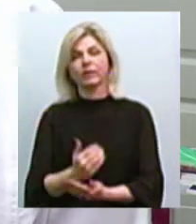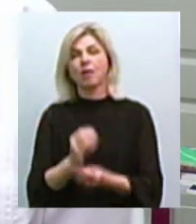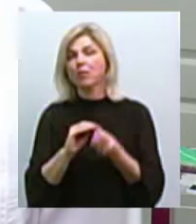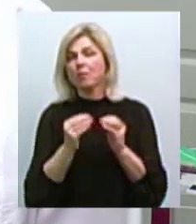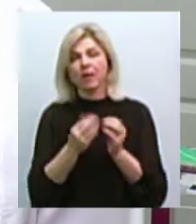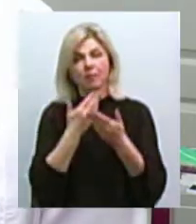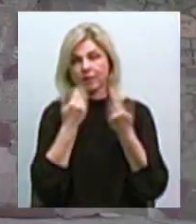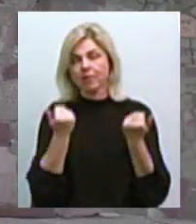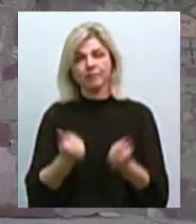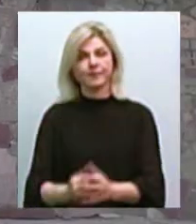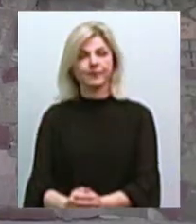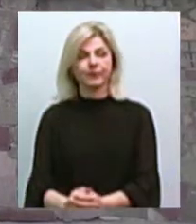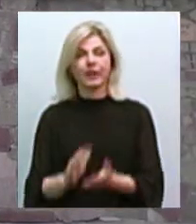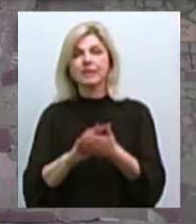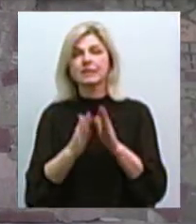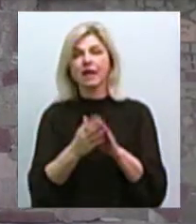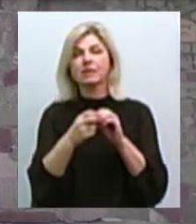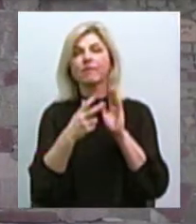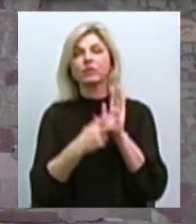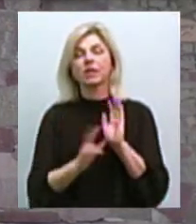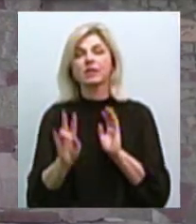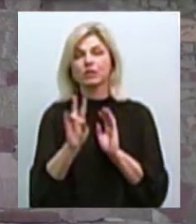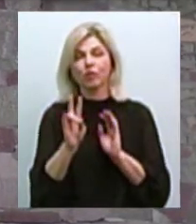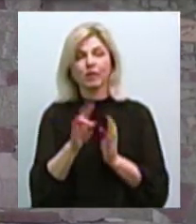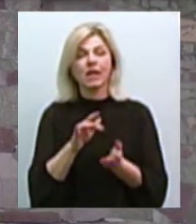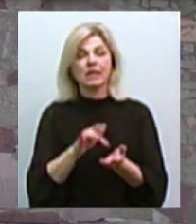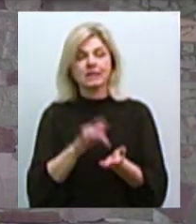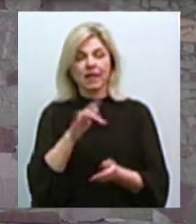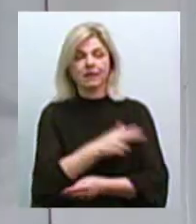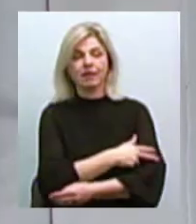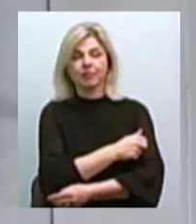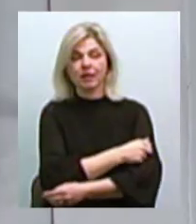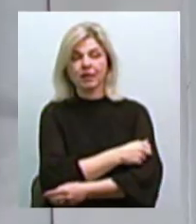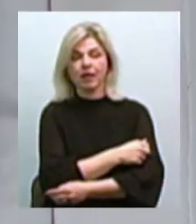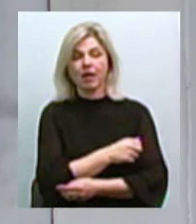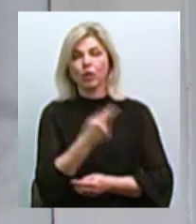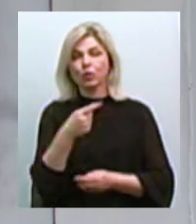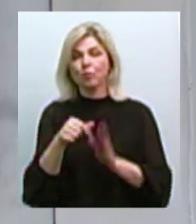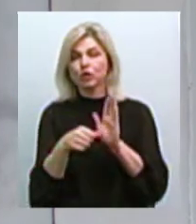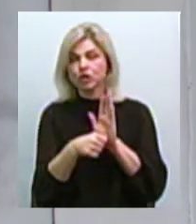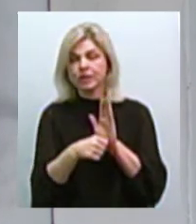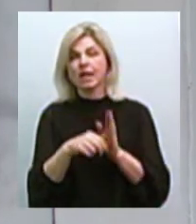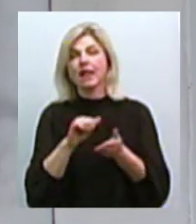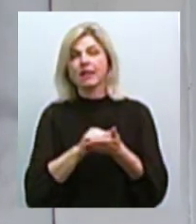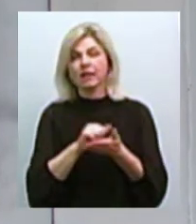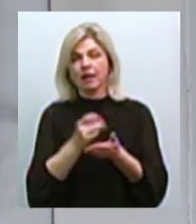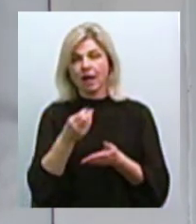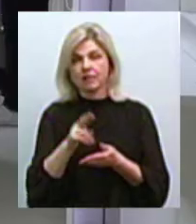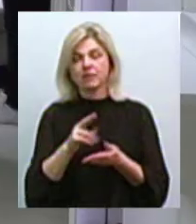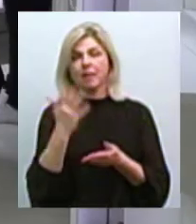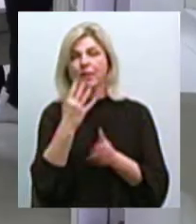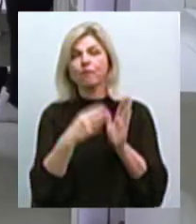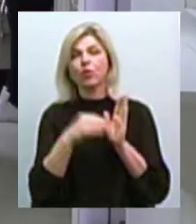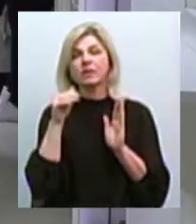ніяких нема. Станом на 18 листопада у Центрі первинної медико-санітарної допомоги номер 6 декларацію з лікарями уклало 58